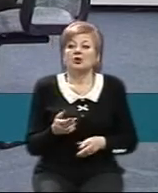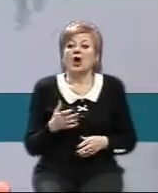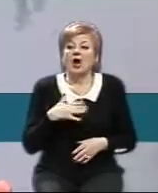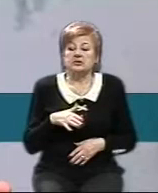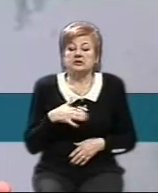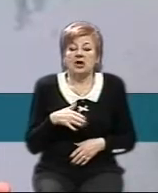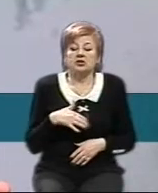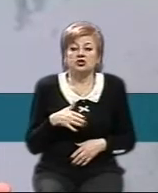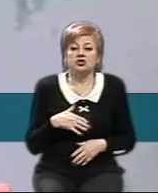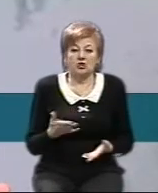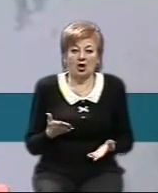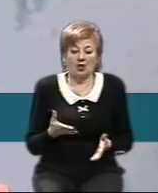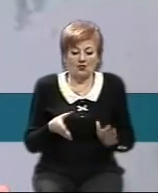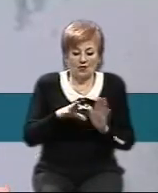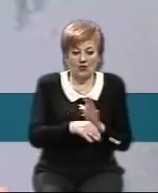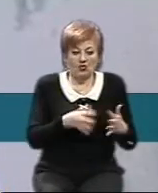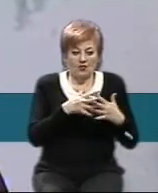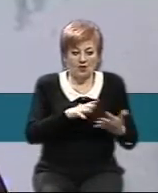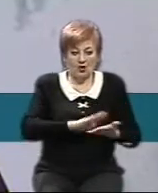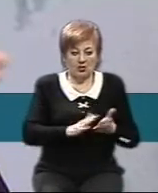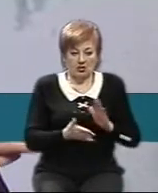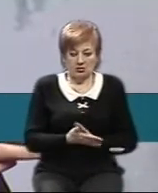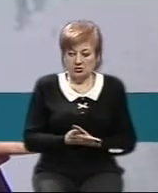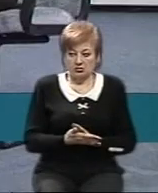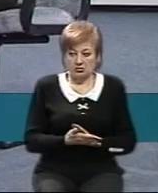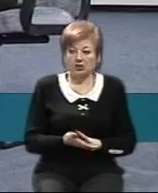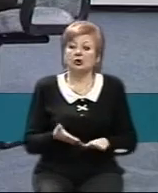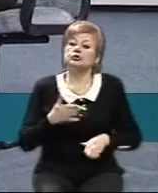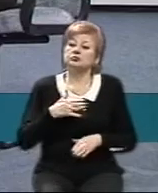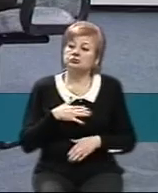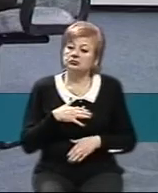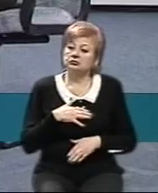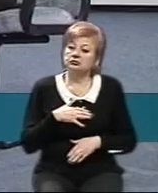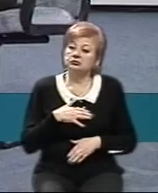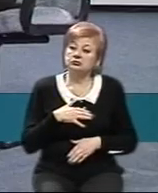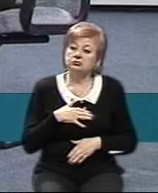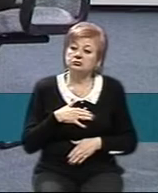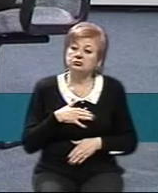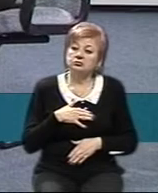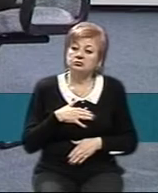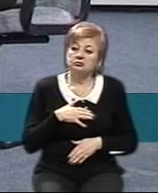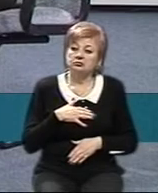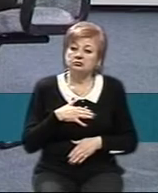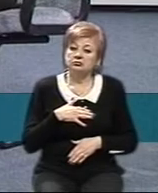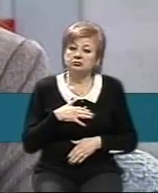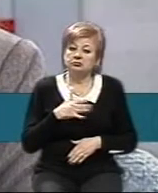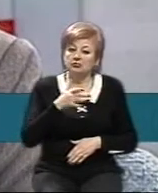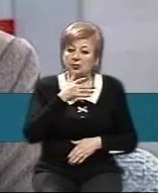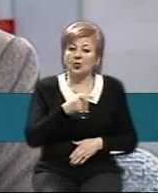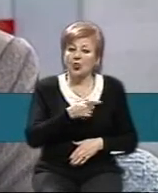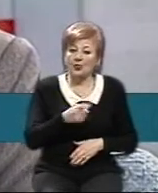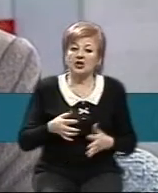для чого запроваджується воєнний стан? Я перепрошую, що у період воєнного